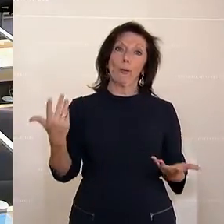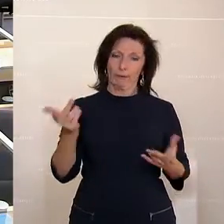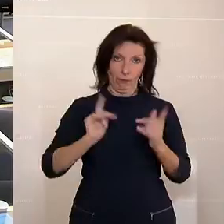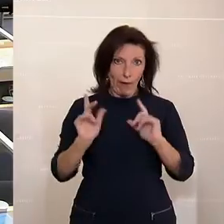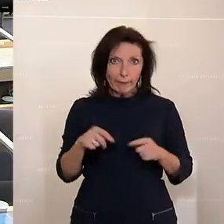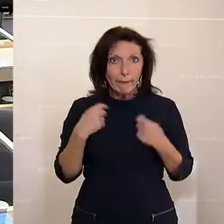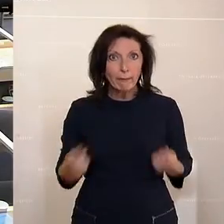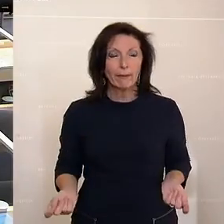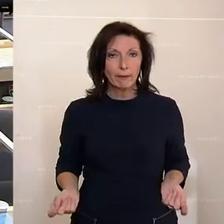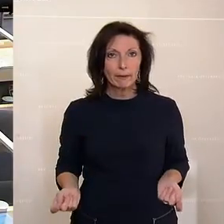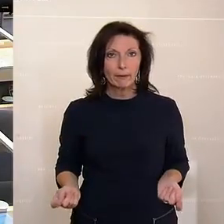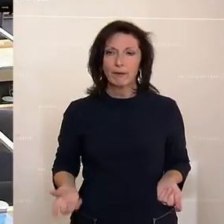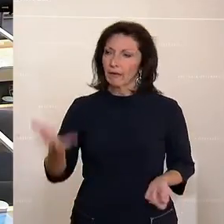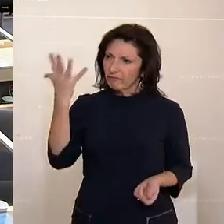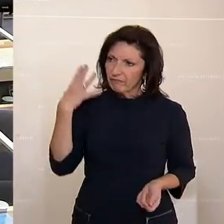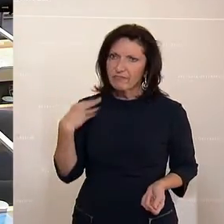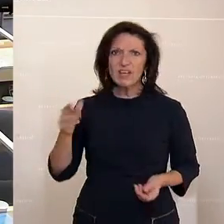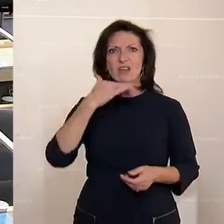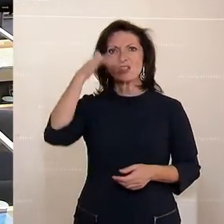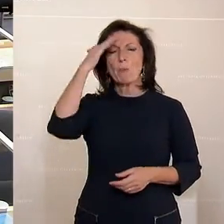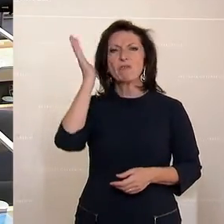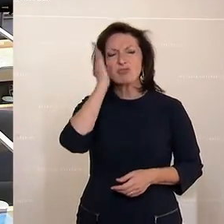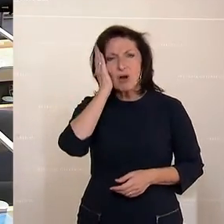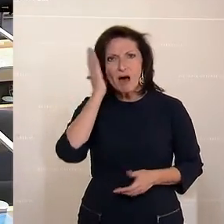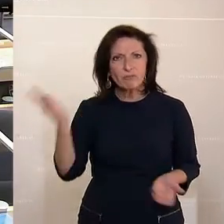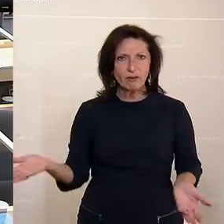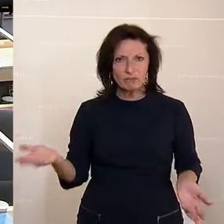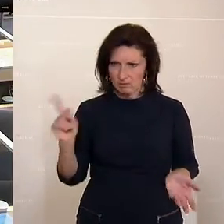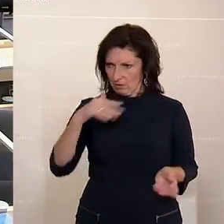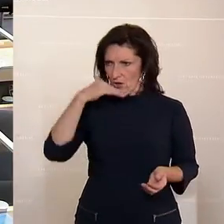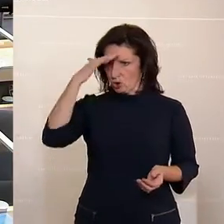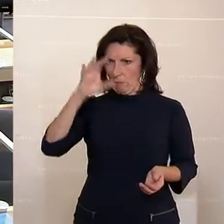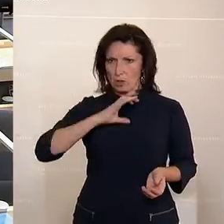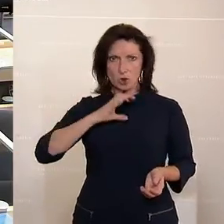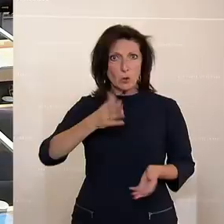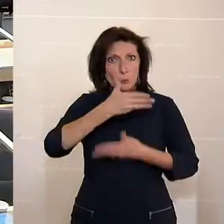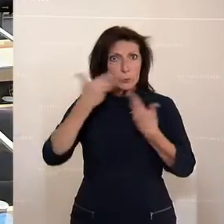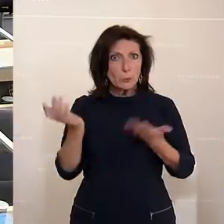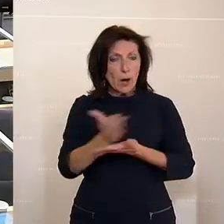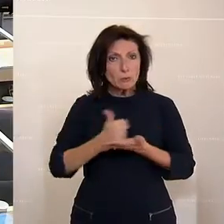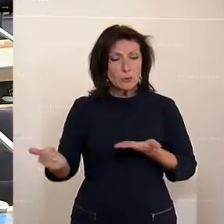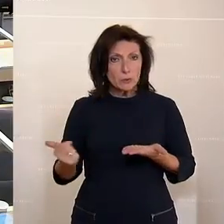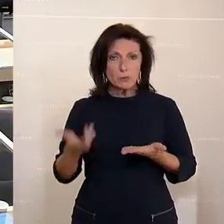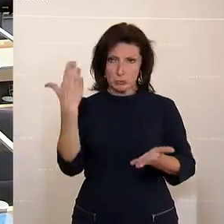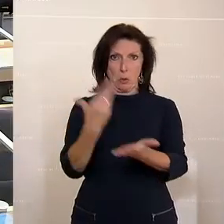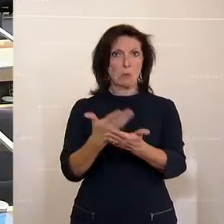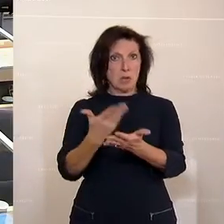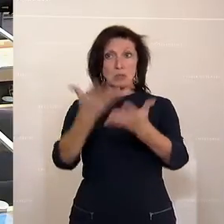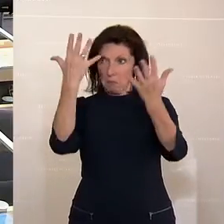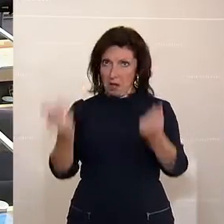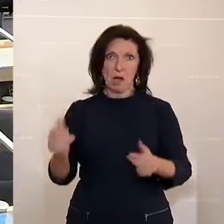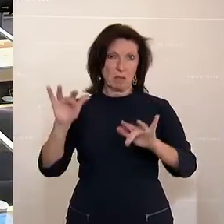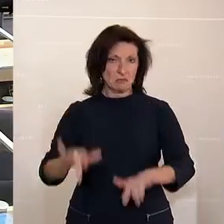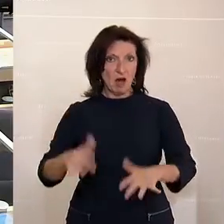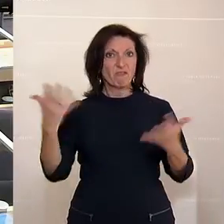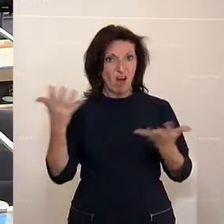nicht. Es wurde wieder ein verschlafener Sommer. Wir haben die Chancen im Sommer nicht genutzt. Und dadurch resultiert ein